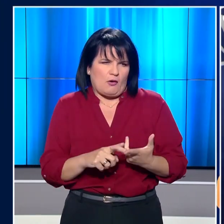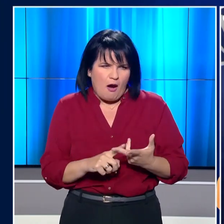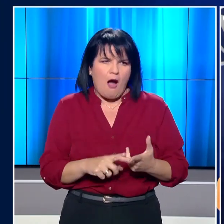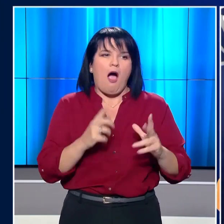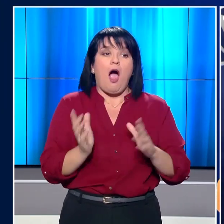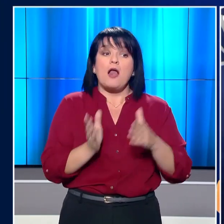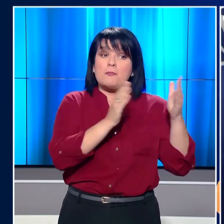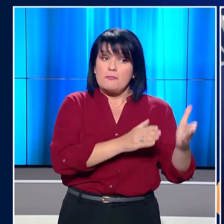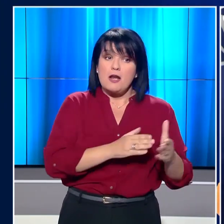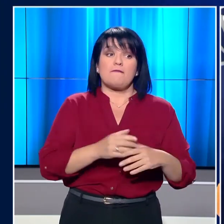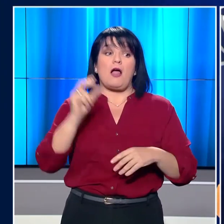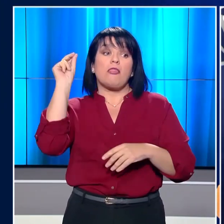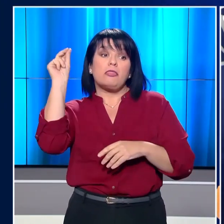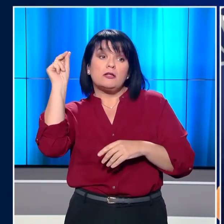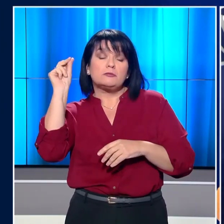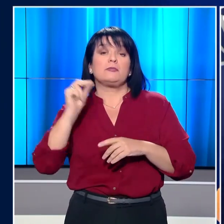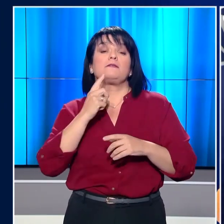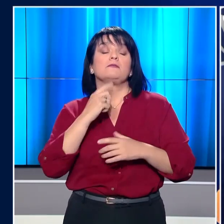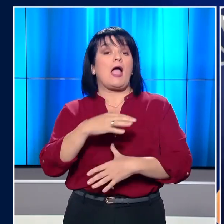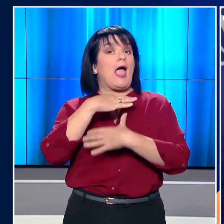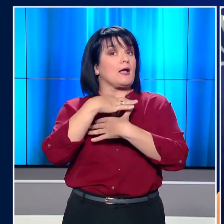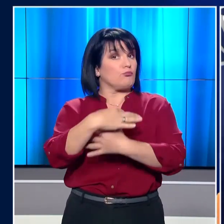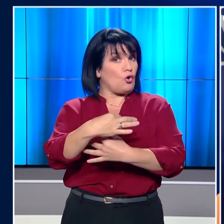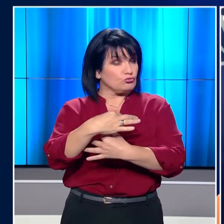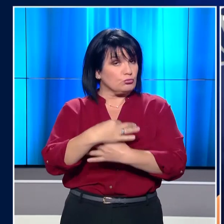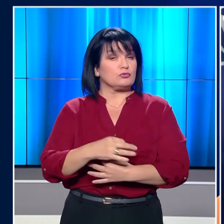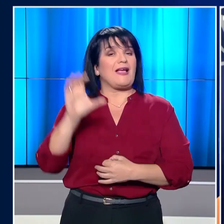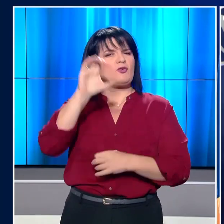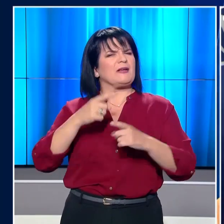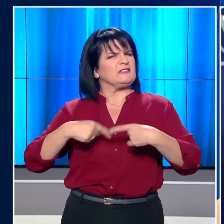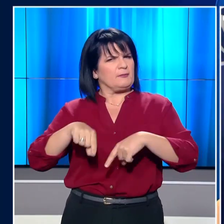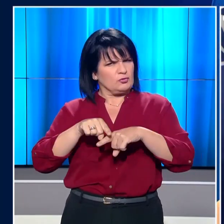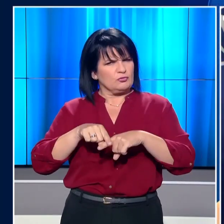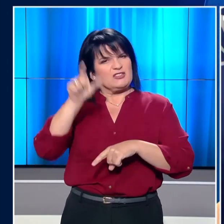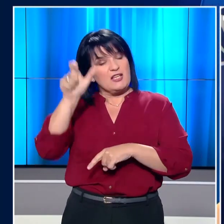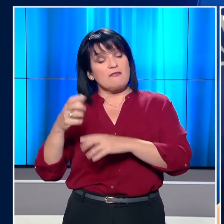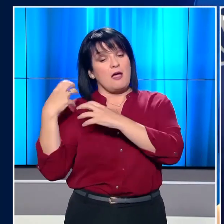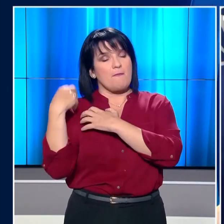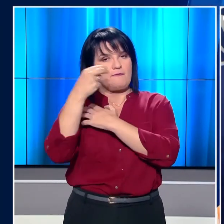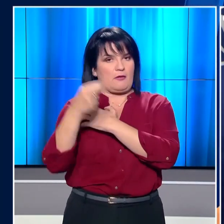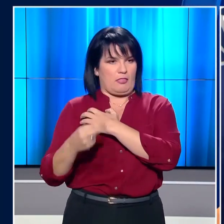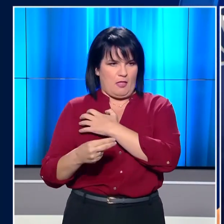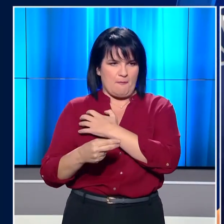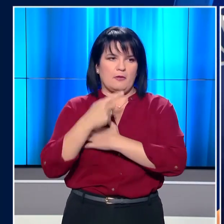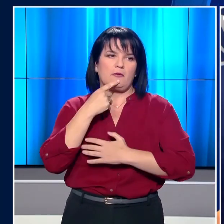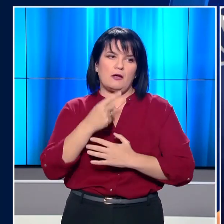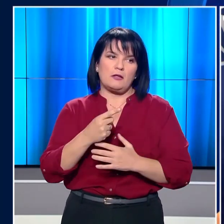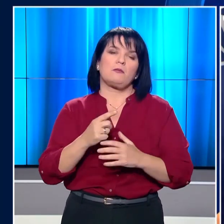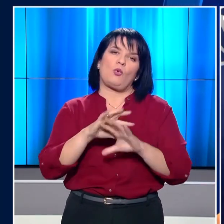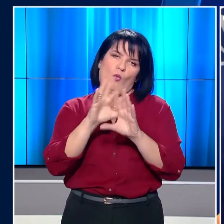προς την εφαρμογή της συμφωνίας των Πρεσπών, εξέφρασε εκ πρόσωπος της Ευρωπαϊκής Επιτροπής αρμόδια για τα διεθνή θέματα.